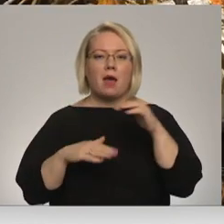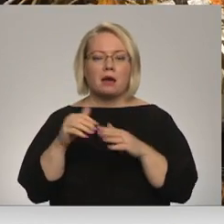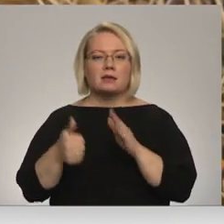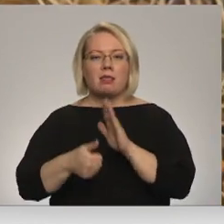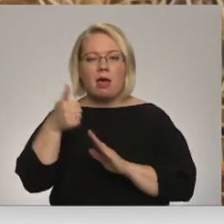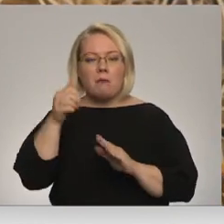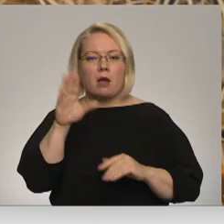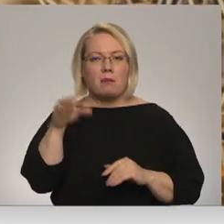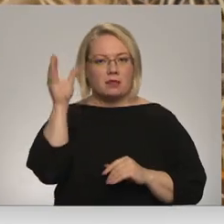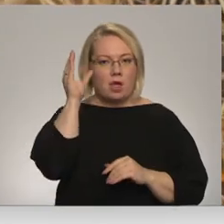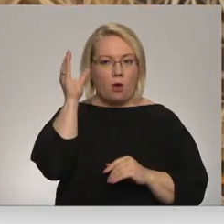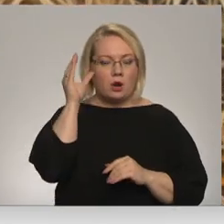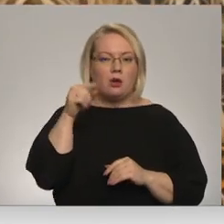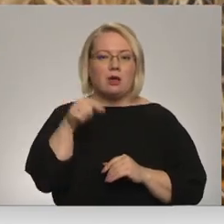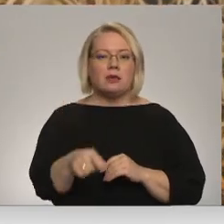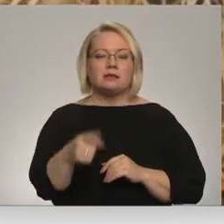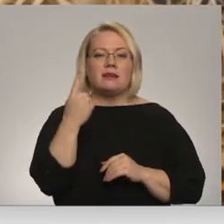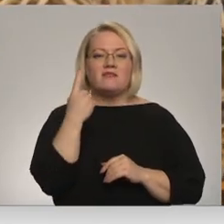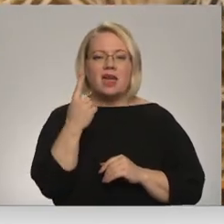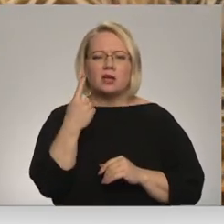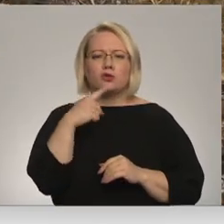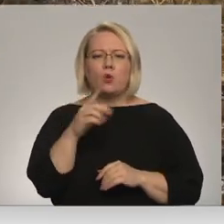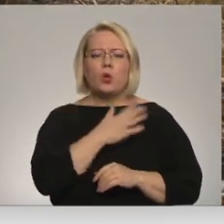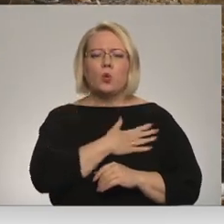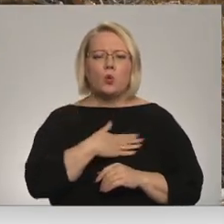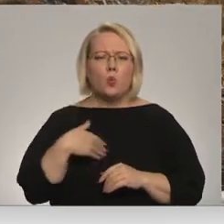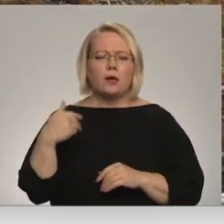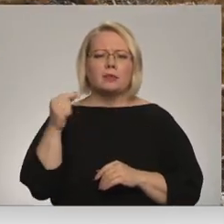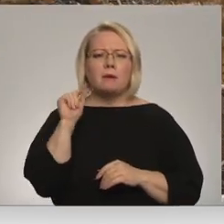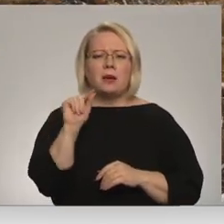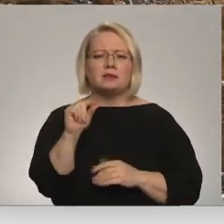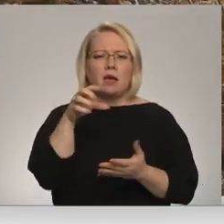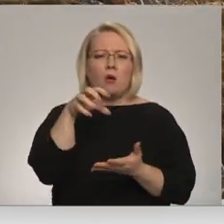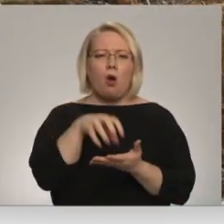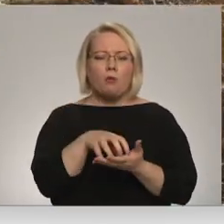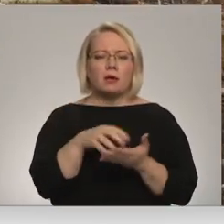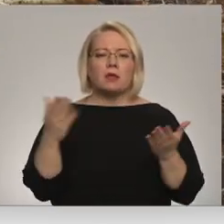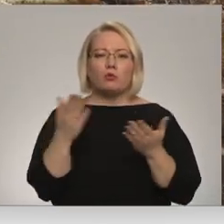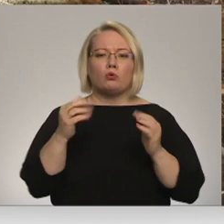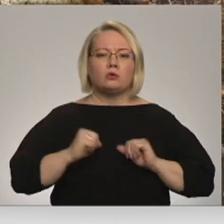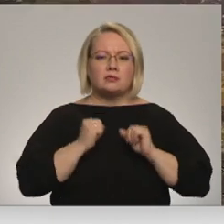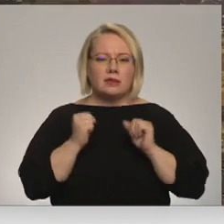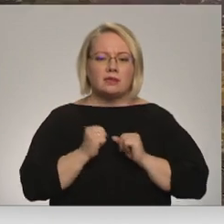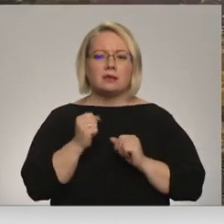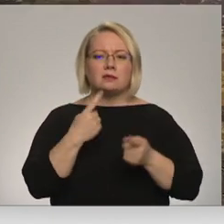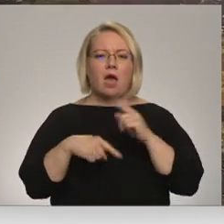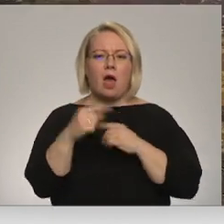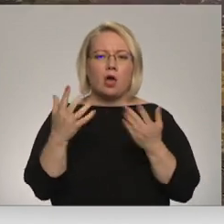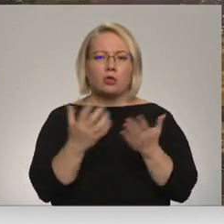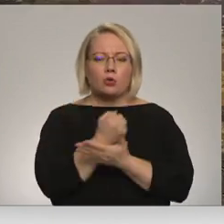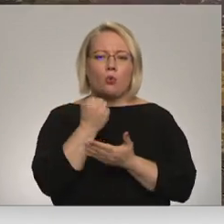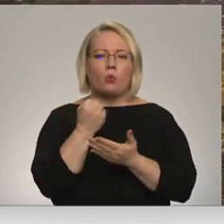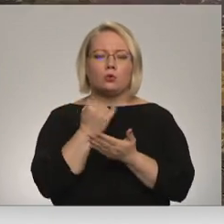pa teorijas mācīšanu. Šis ir viens no ļoti nelieliem objektiem, kur mēs centīsimies atgūt